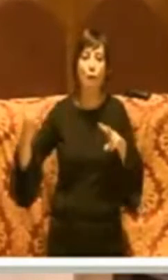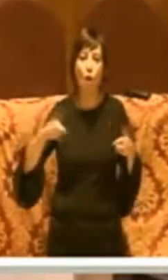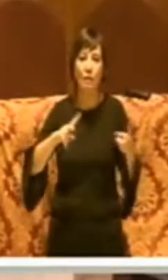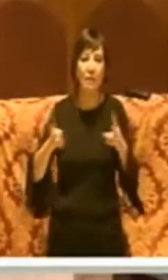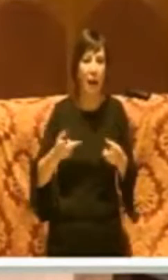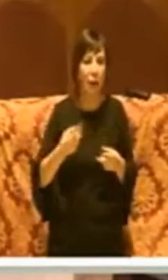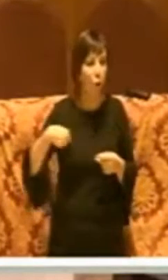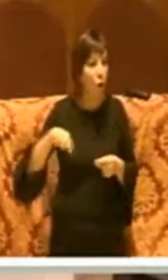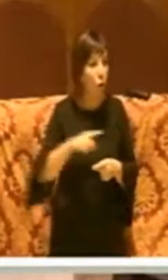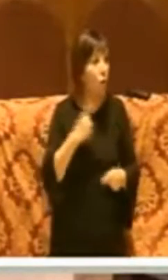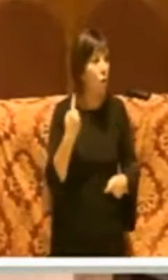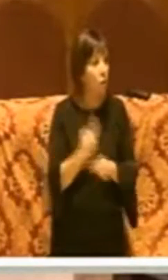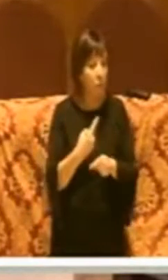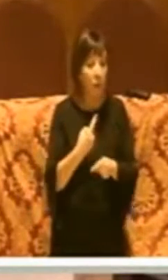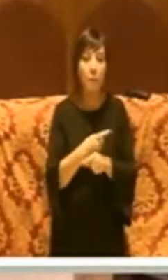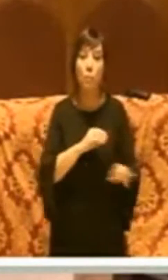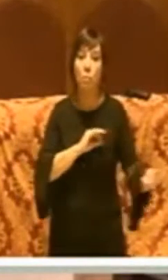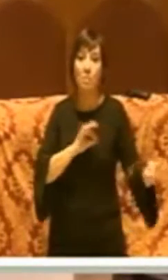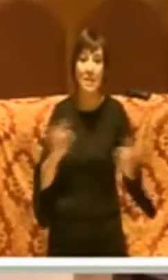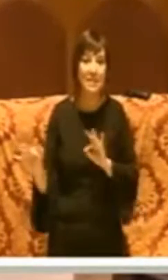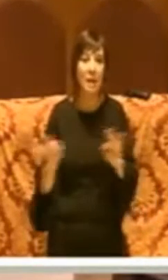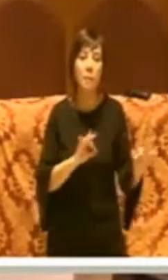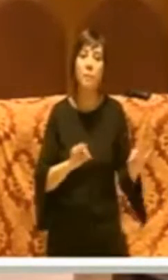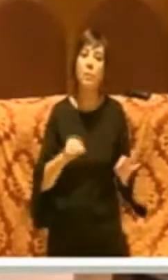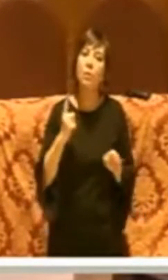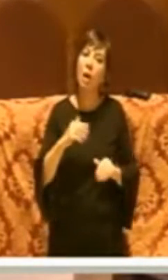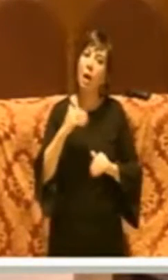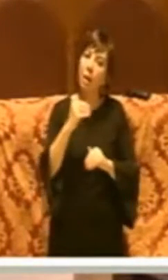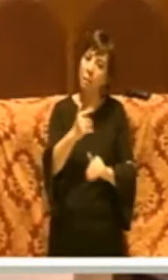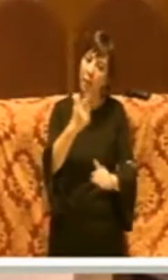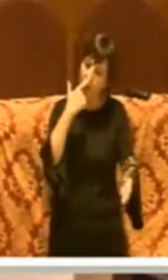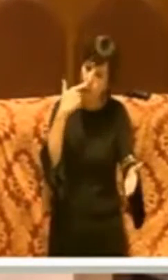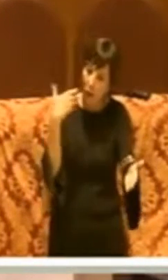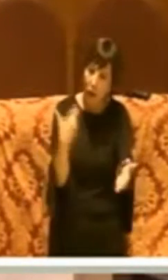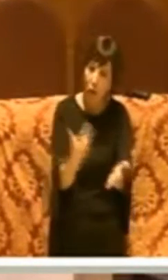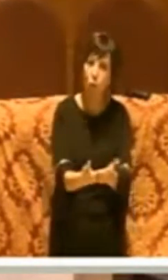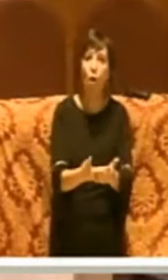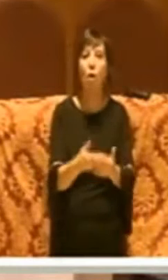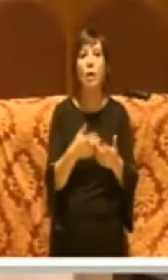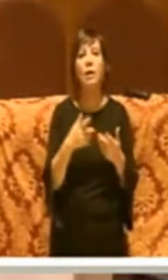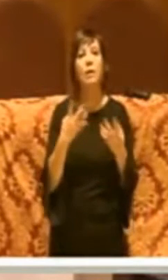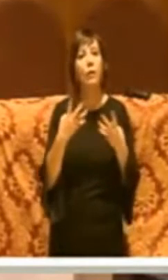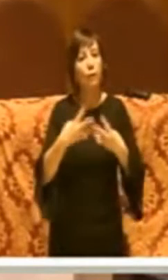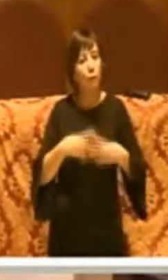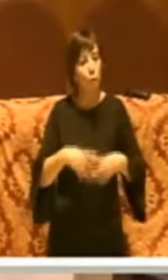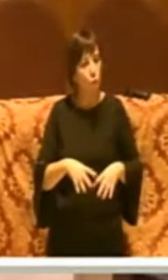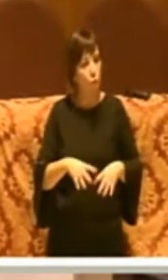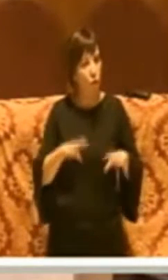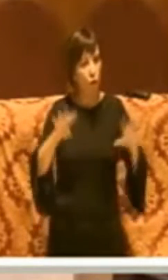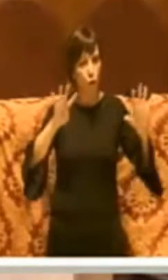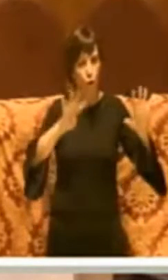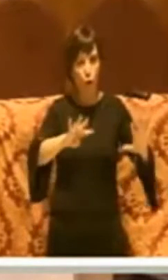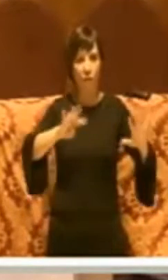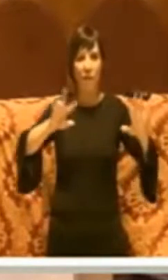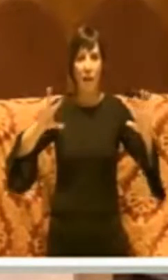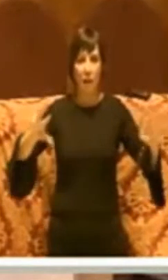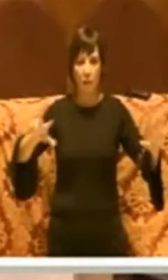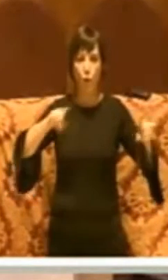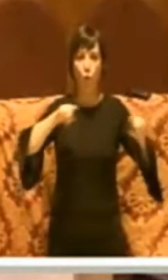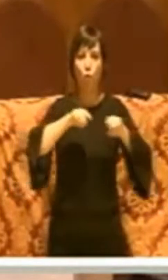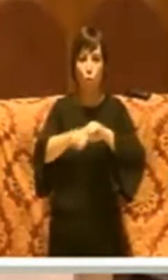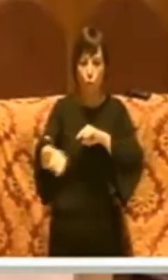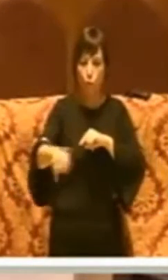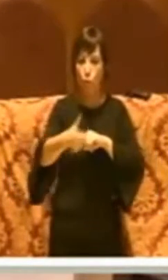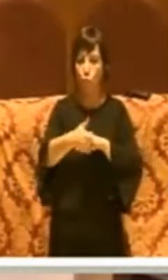arrivare noi le abbiamo messi a posto con un appalto ad hoc sono funzionanti novantotto impianti su